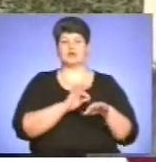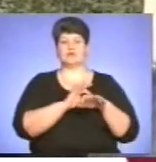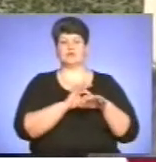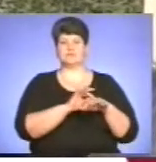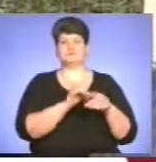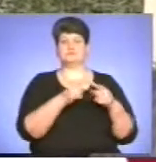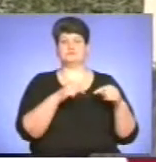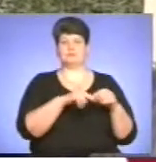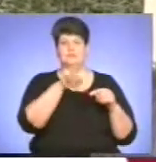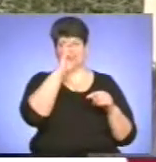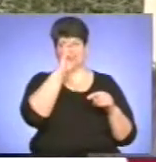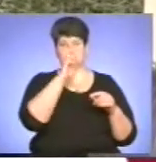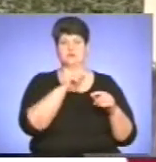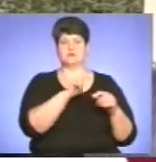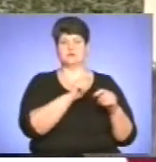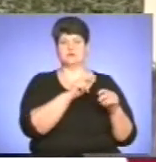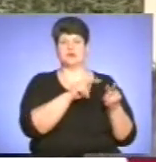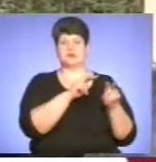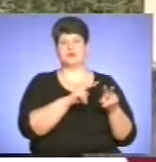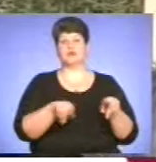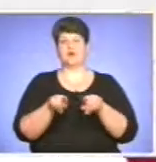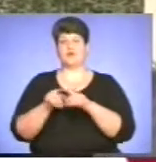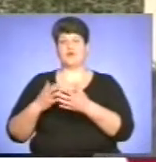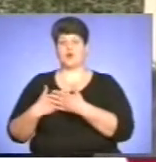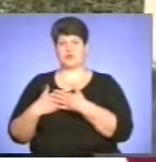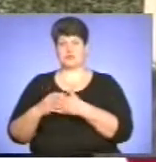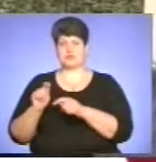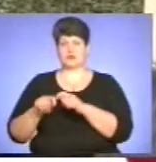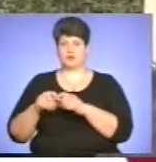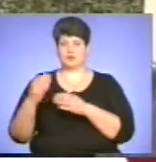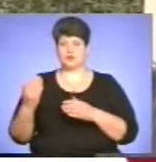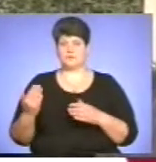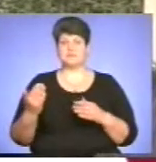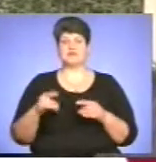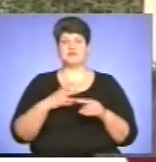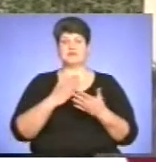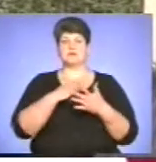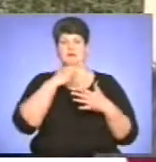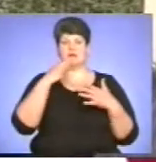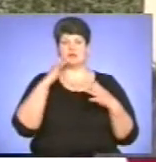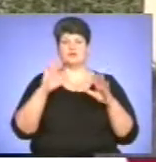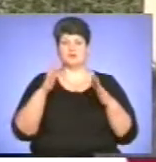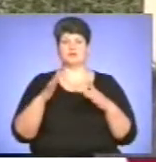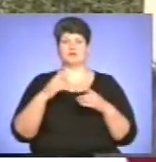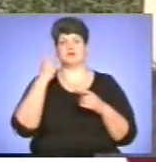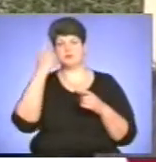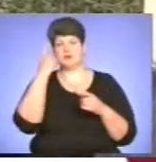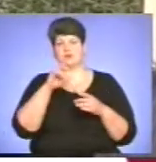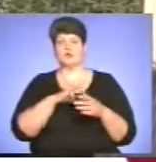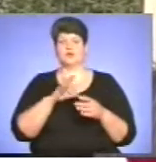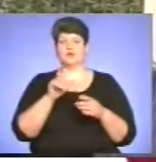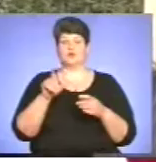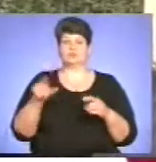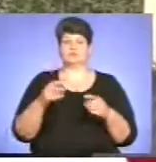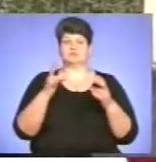Держгірпром нагляду на територіях, і також громадський контроль. У нас є неповданокі випадки, коли тримуються люди в стані алкогольного сп'яніння, тому